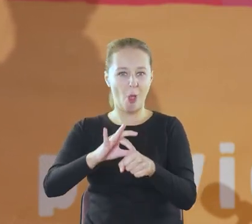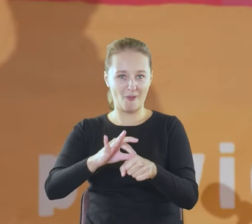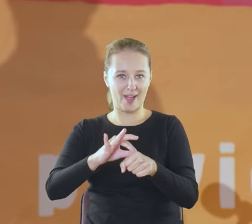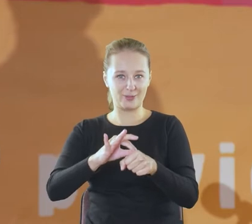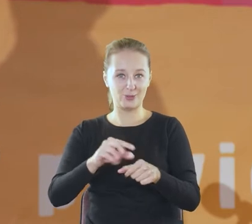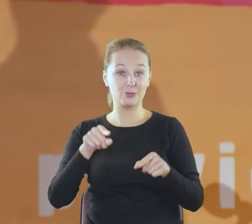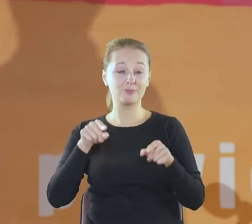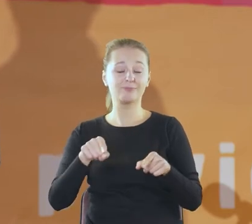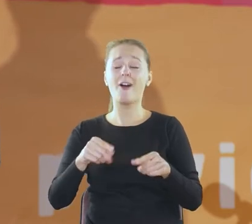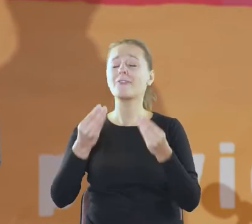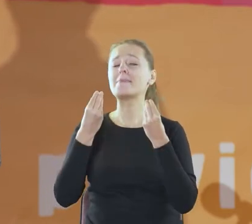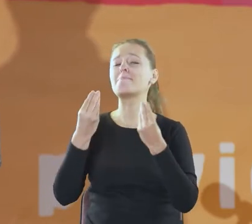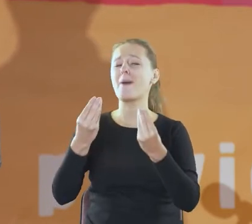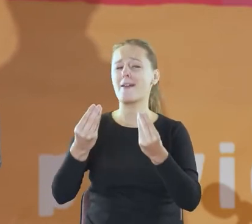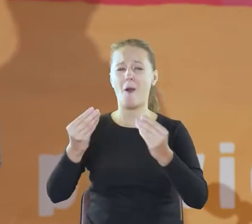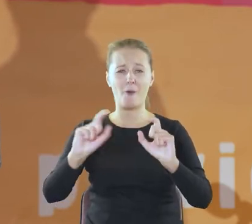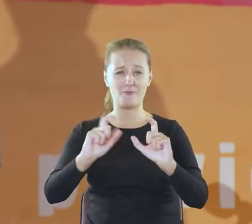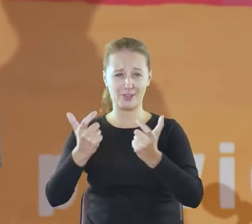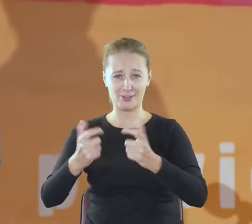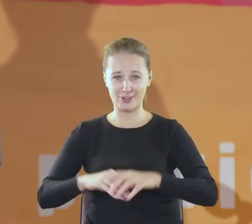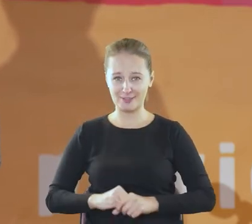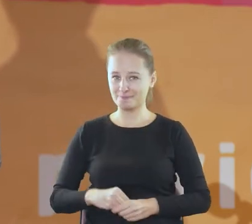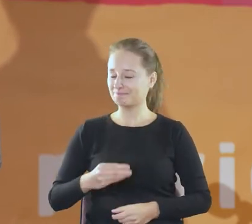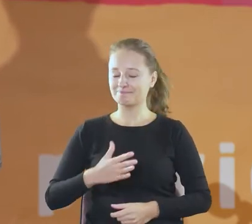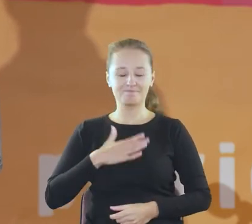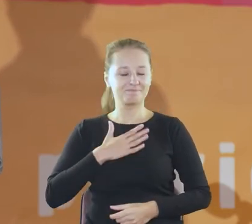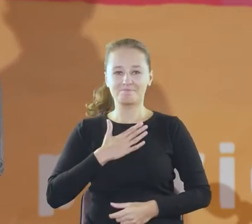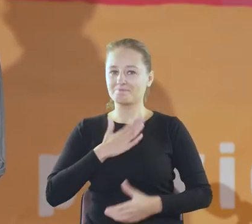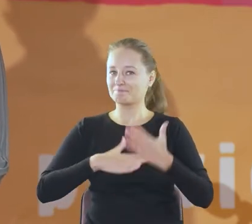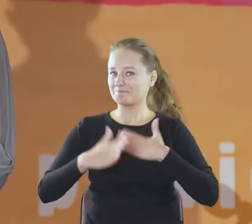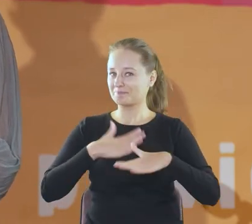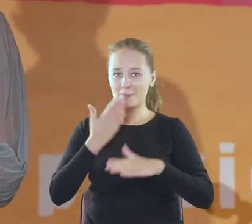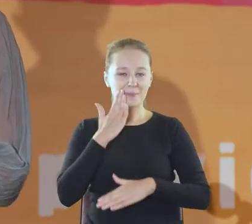to niezwykłe wydarzenie. Czuję się zaszczycone.